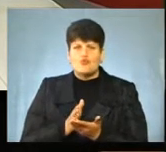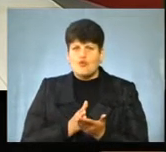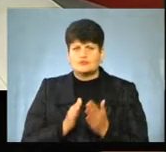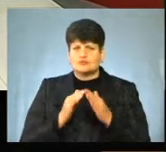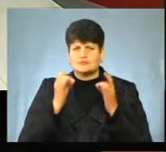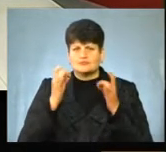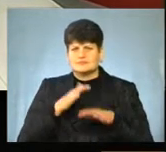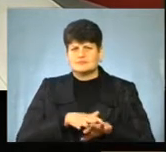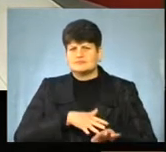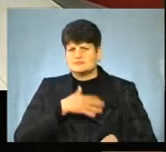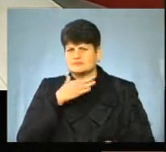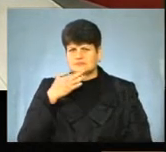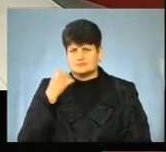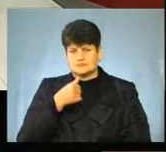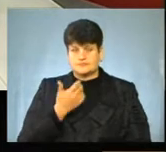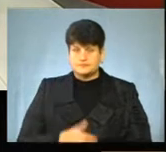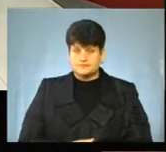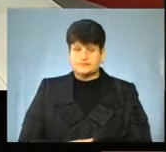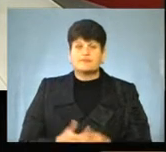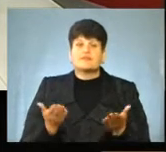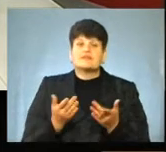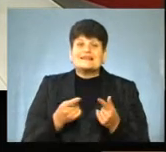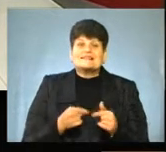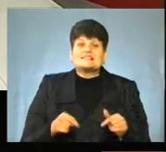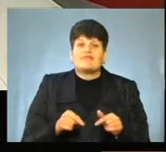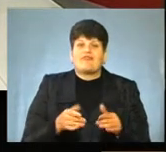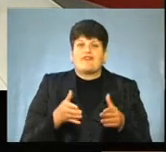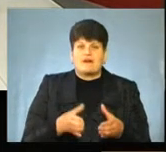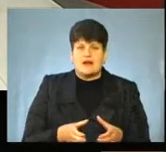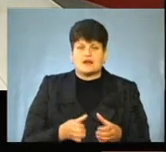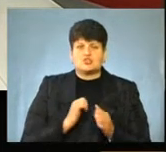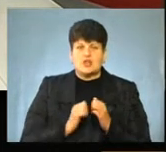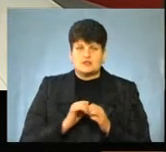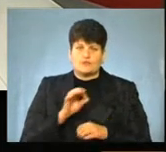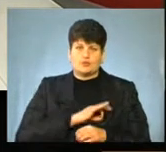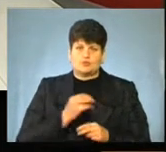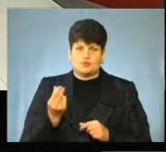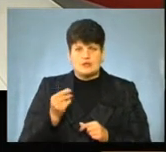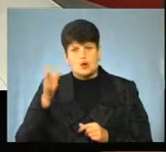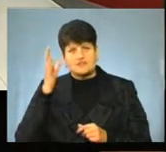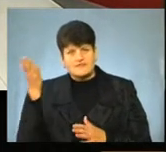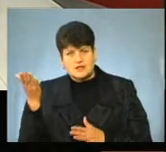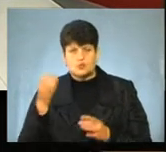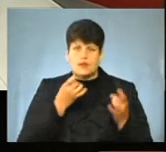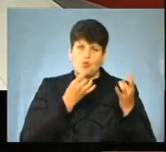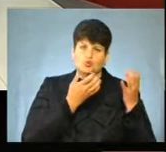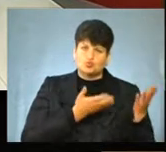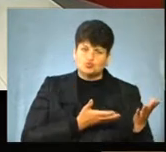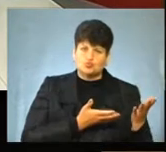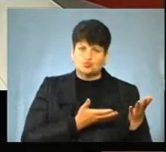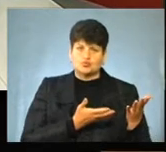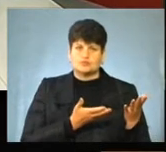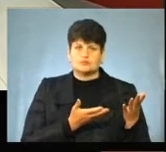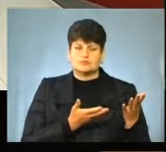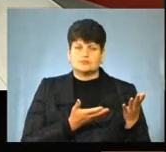на протязі останніх років. Власне, в яких сферах найчастіше цю субвенцію використовують? Більше на освіту, більше на культуру, на